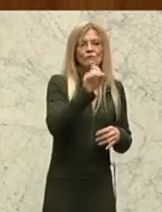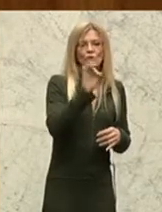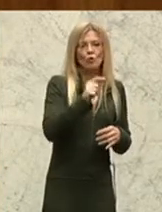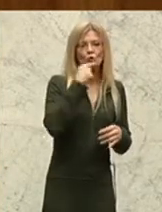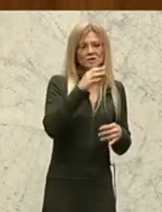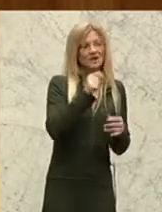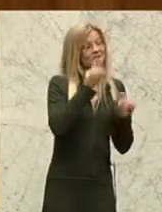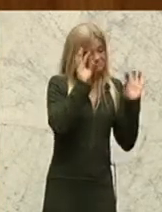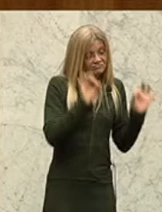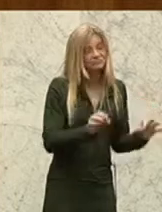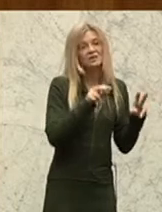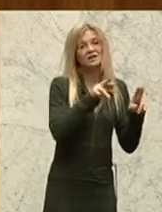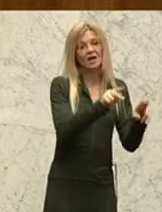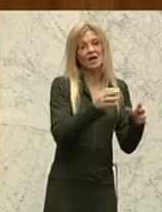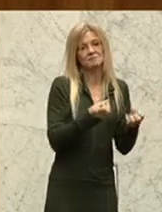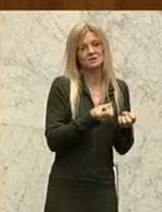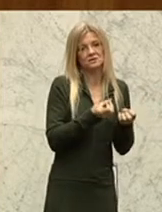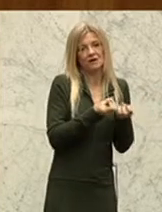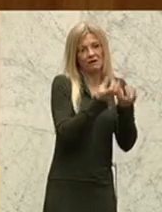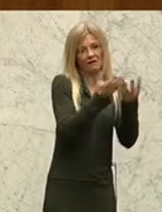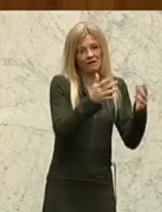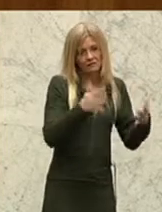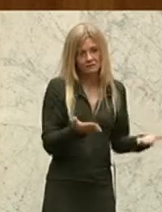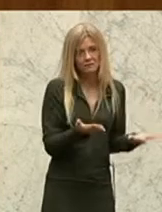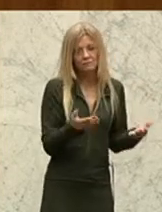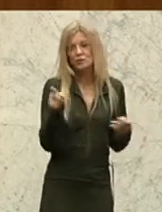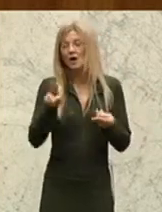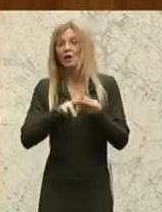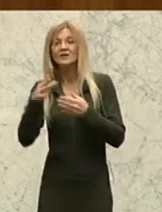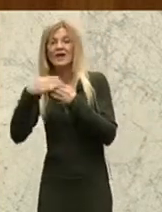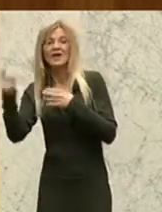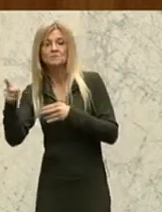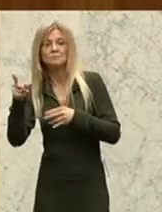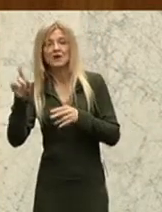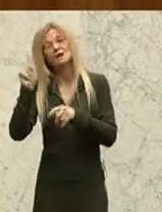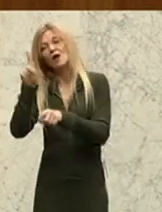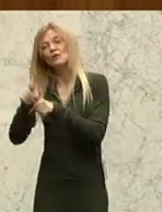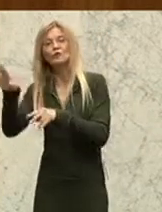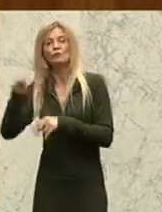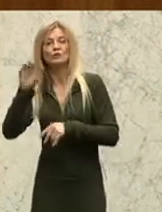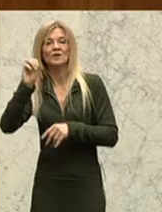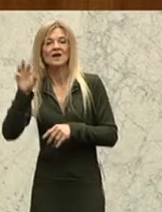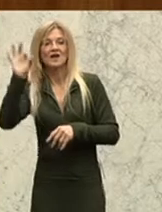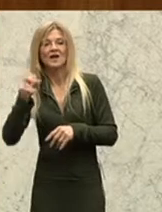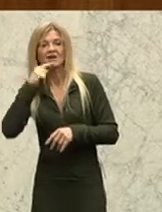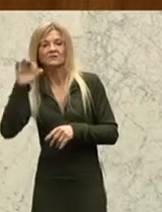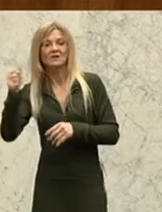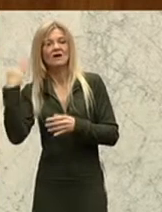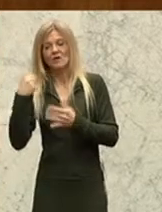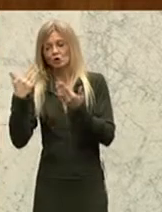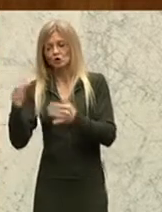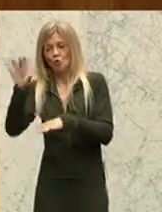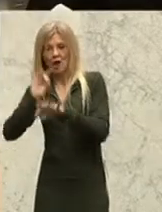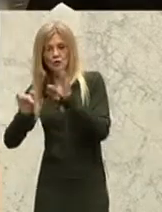krebserregend ist. Die Experten im Auftrag der EFSA haben eine entsprechende Analyse und Bewertung aufgrund der